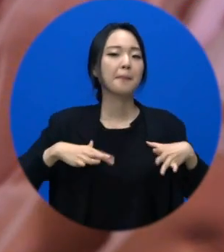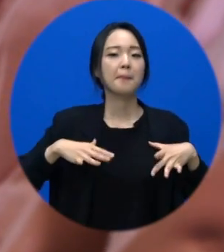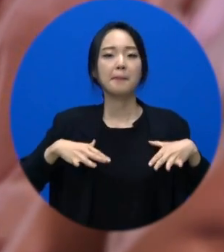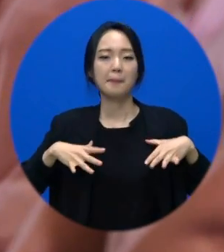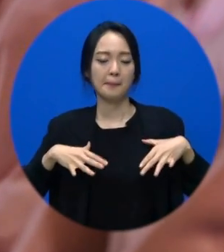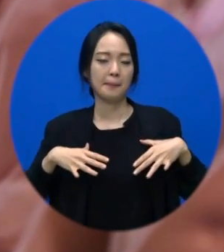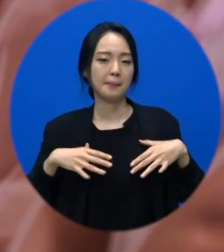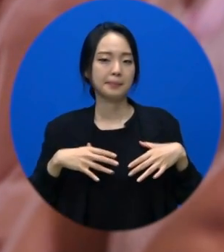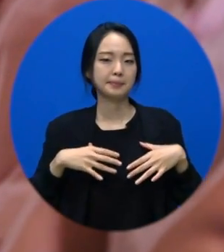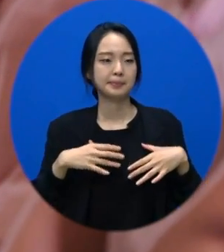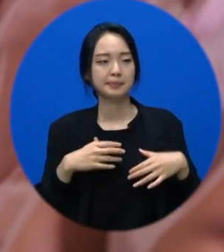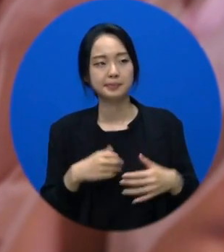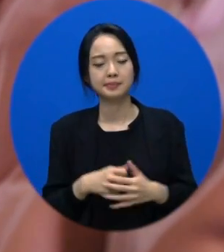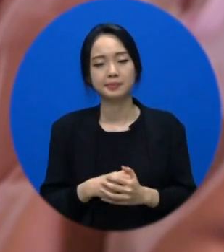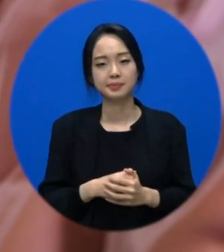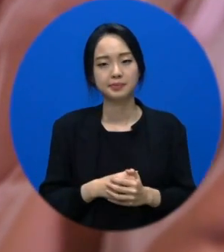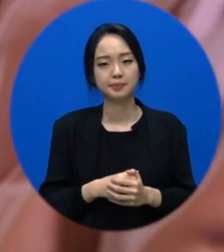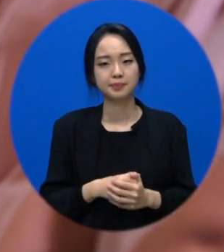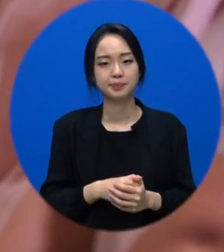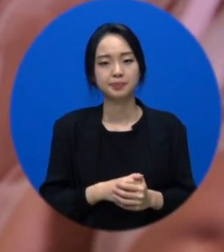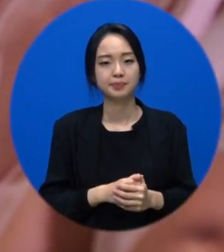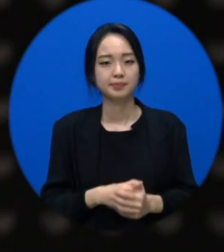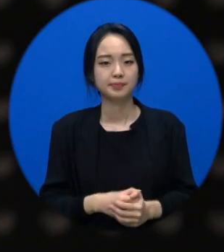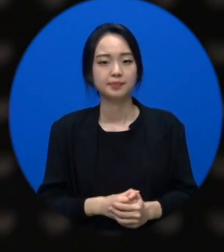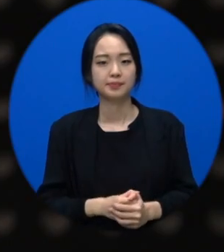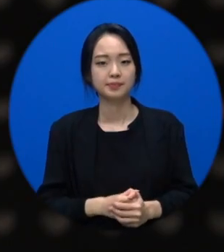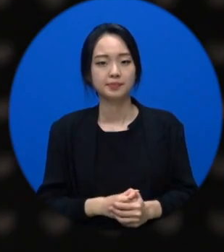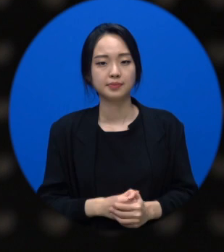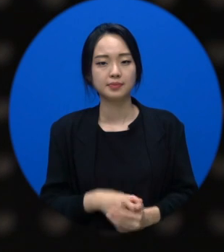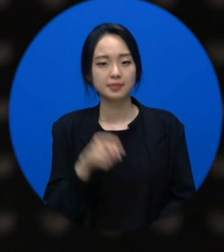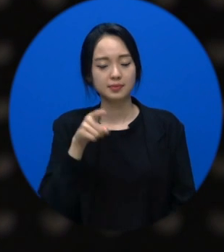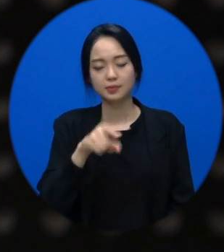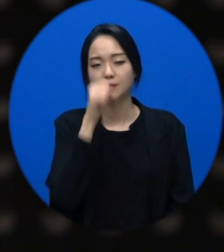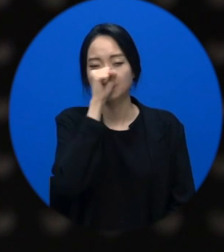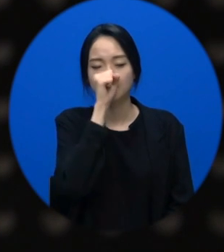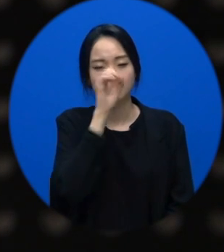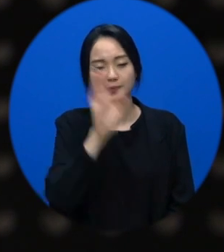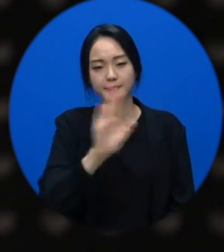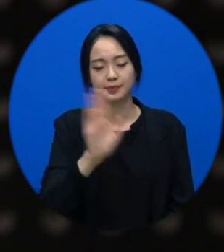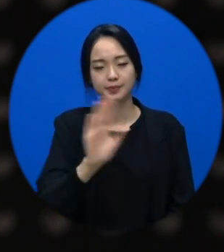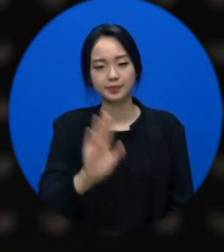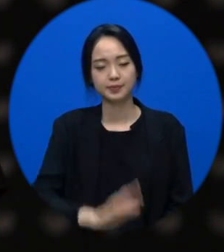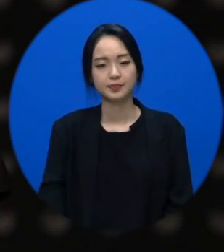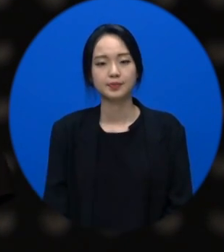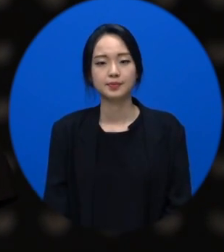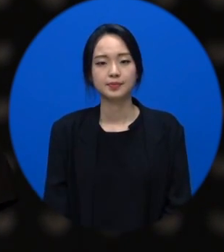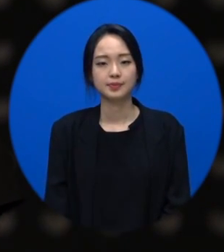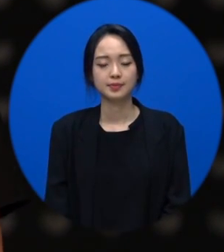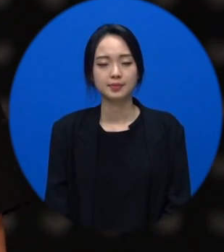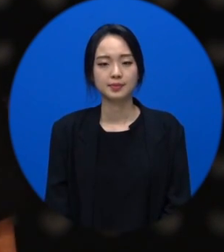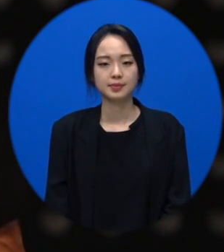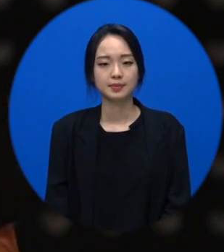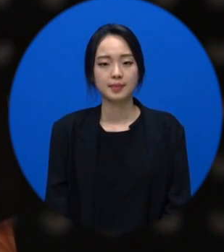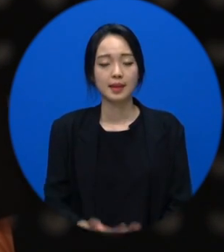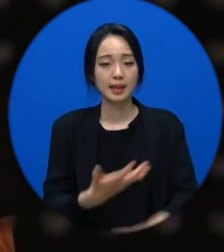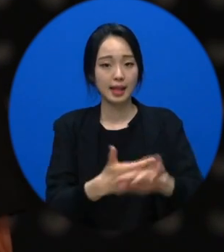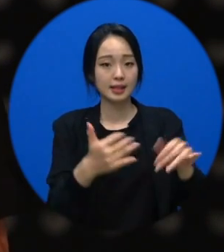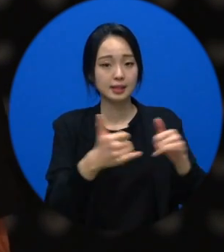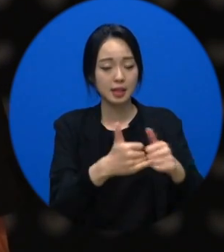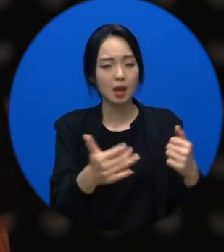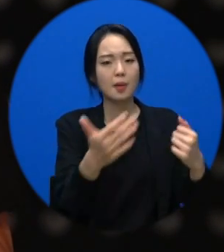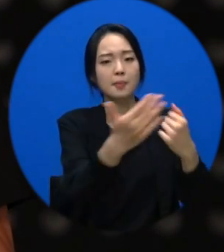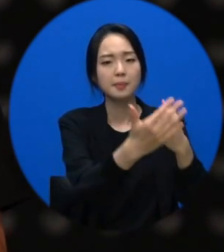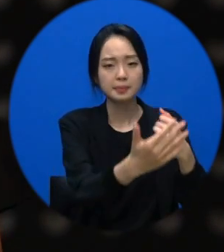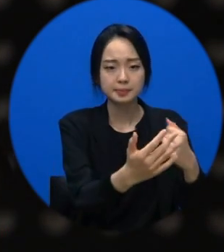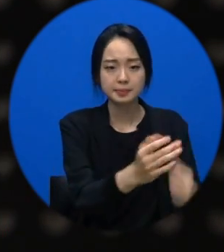이건요 자존감 높이는 방법이 아니에요. 누군가에 의해서 타인에 의해서 내가 자존감이 높아졌다면